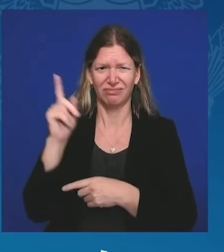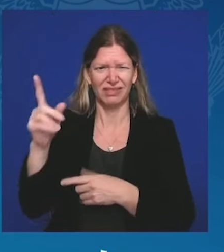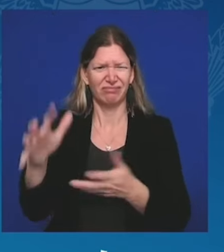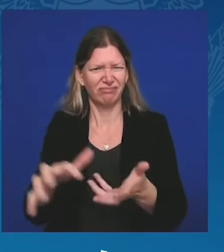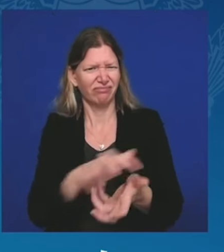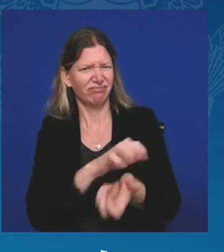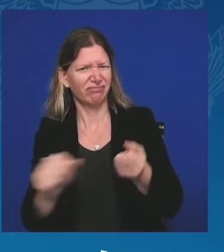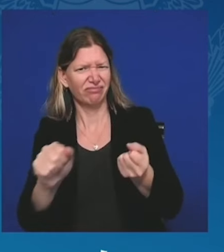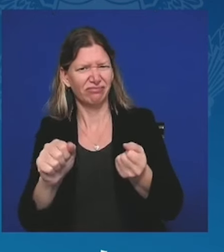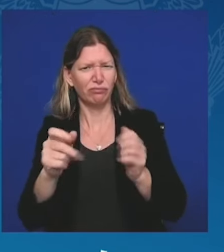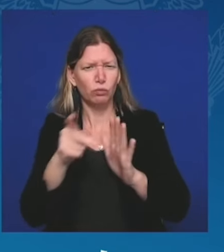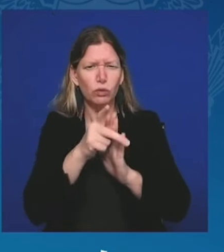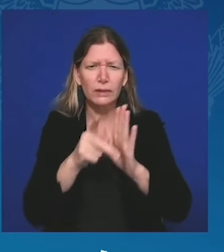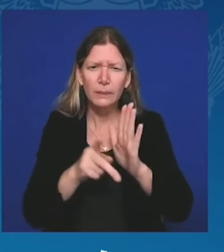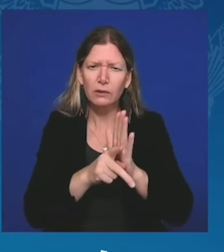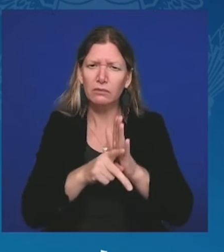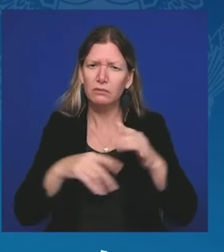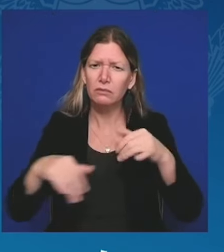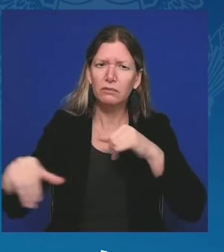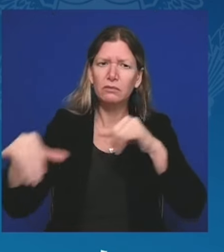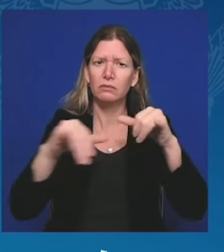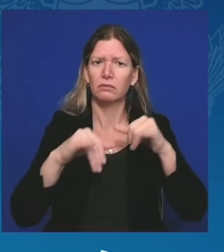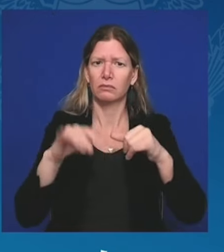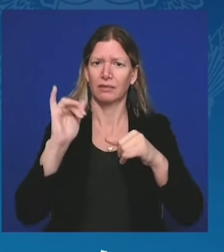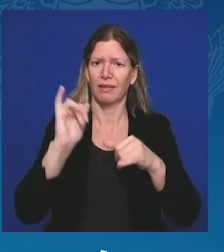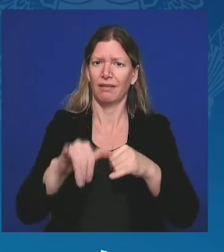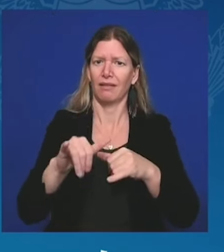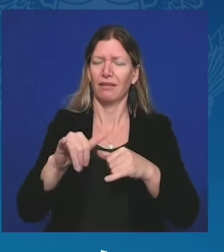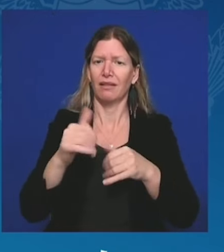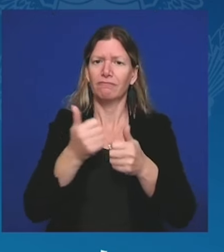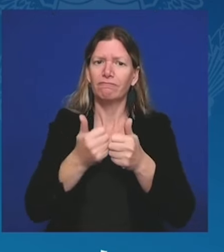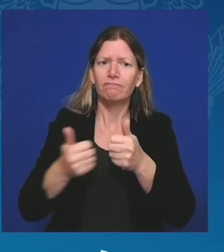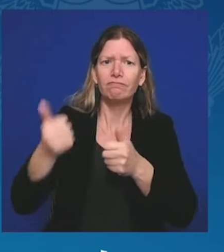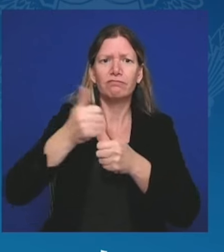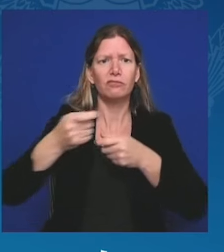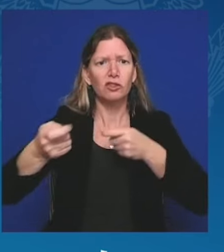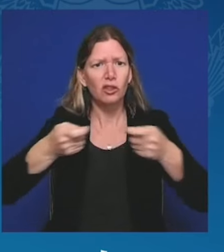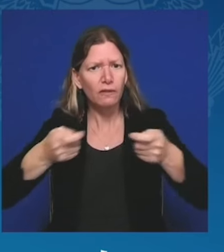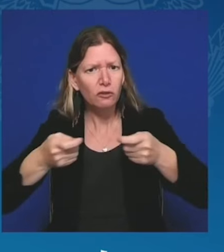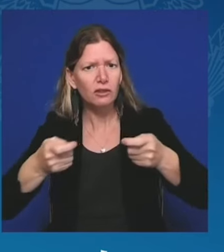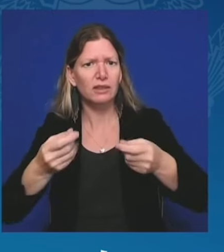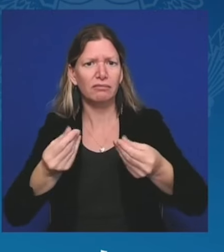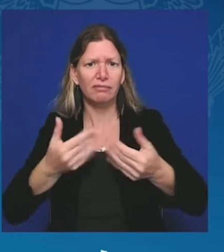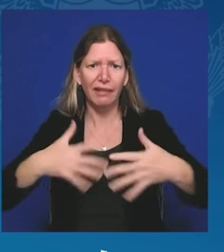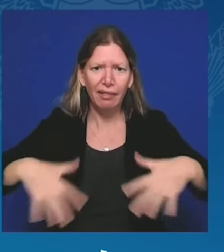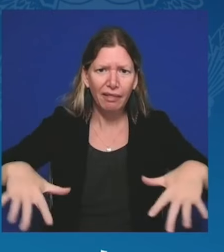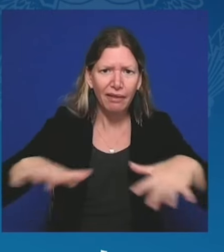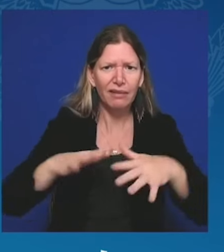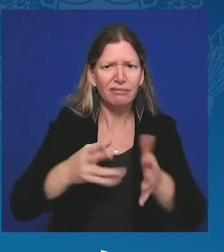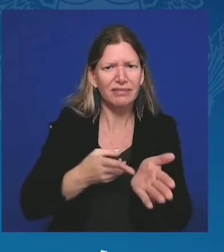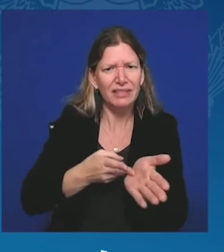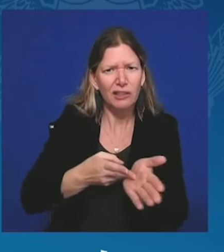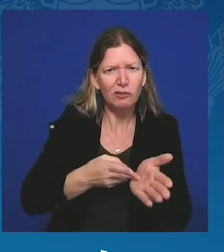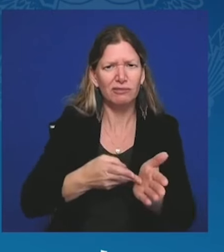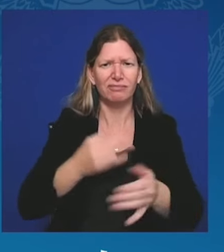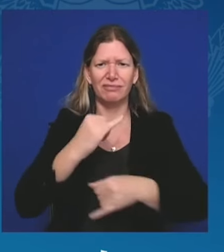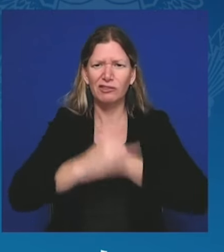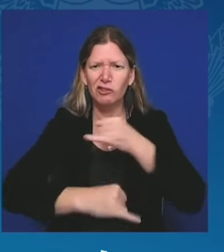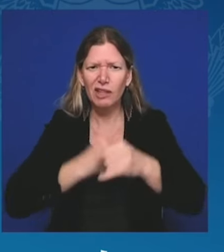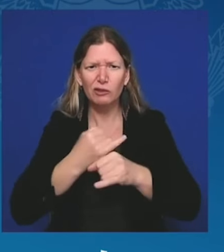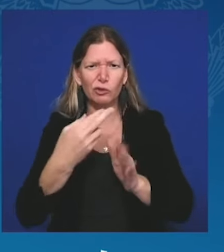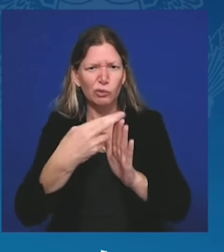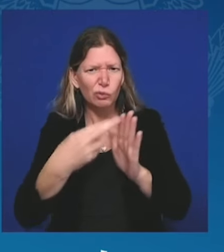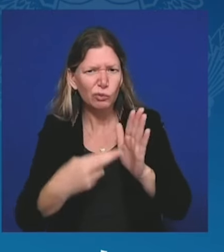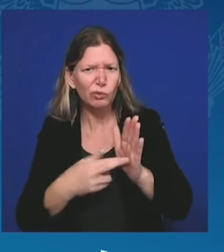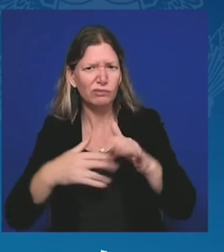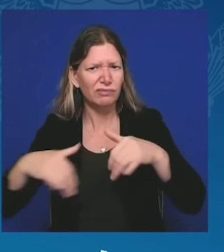Międzynarodowe zasady i normy nie są jakąś abstrakcyjną koncepcją. Zapewniają one porządek i stabilność w naszym